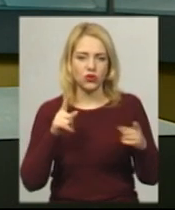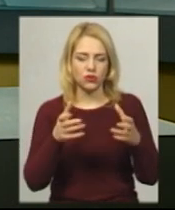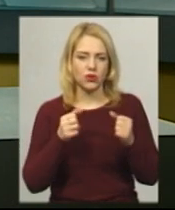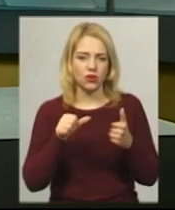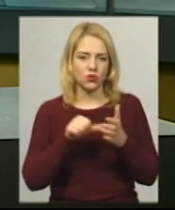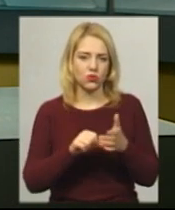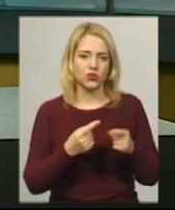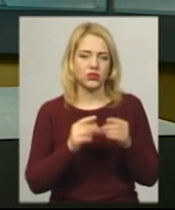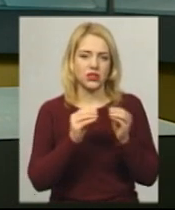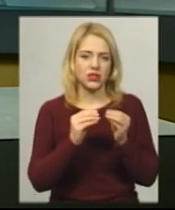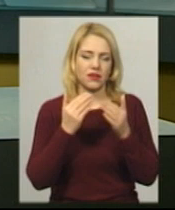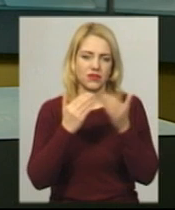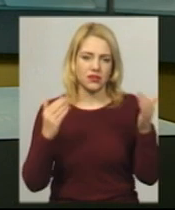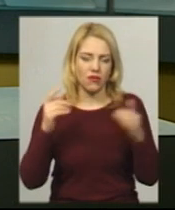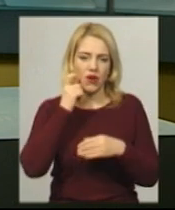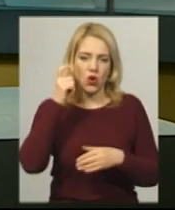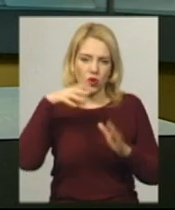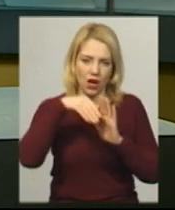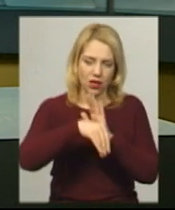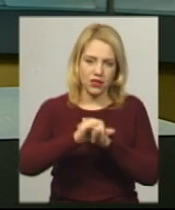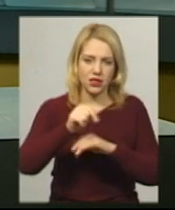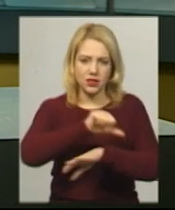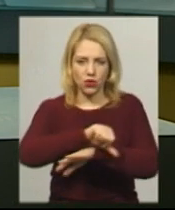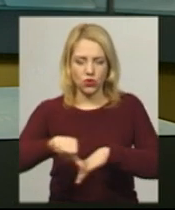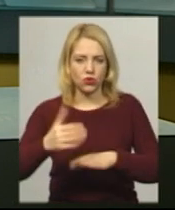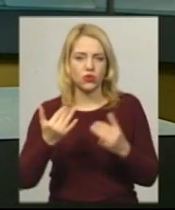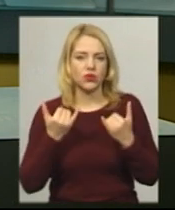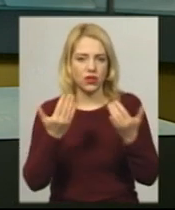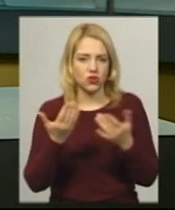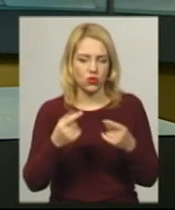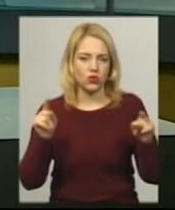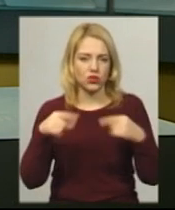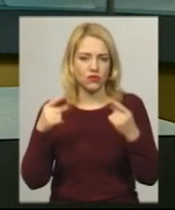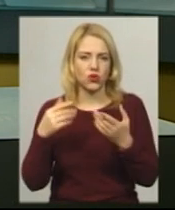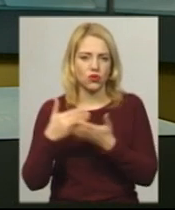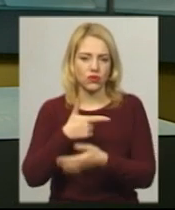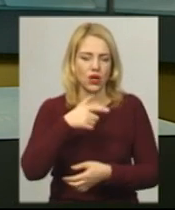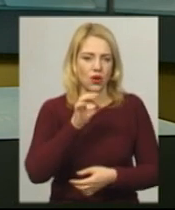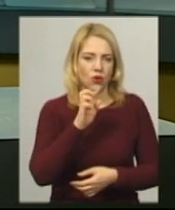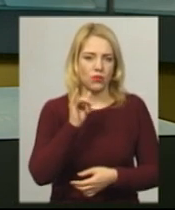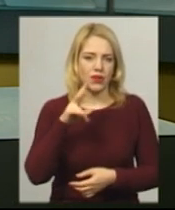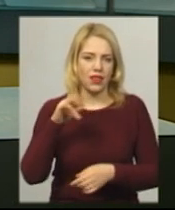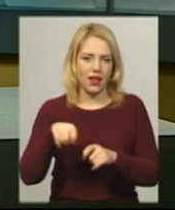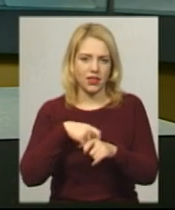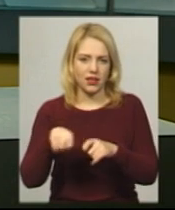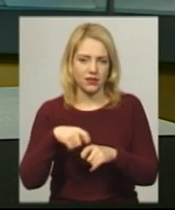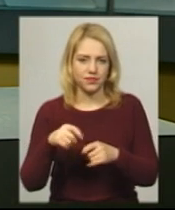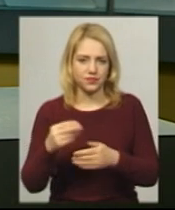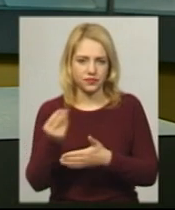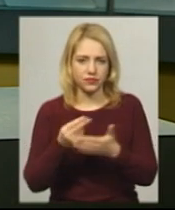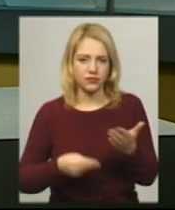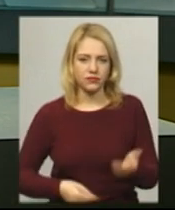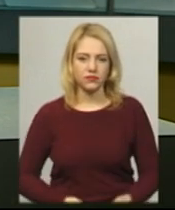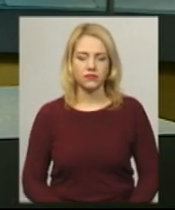близько 10 виставках в Україні і за кордоном, для чого і створює нові гоболени. Над чим зараз працює художниця – дивіться далі у нашому